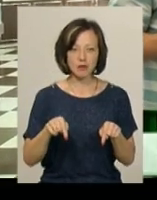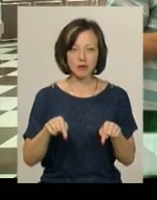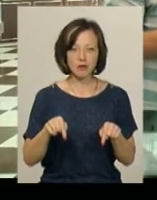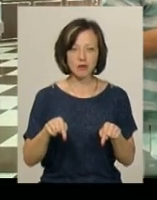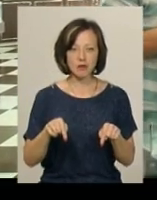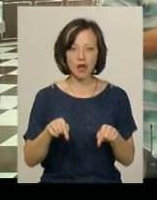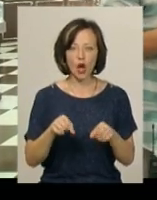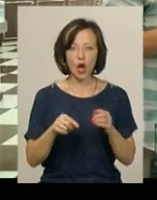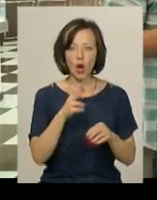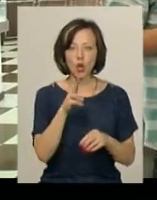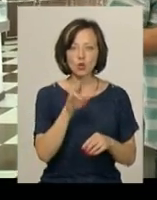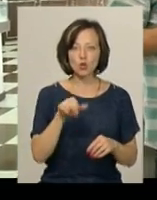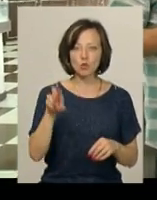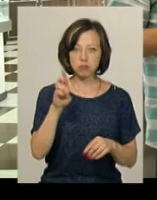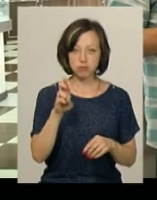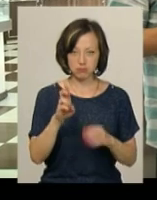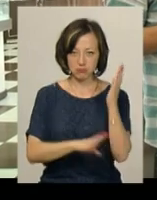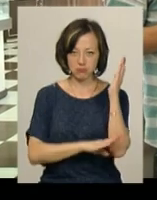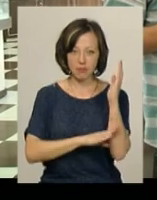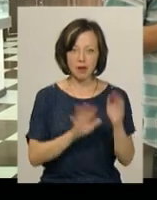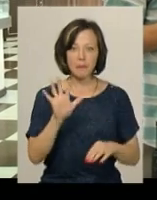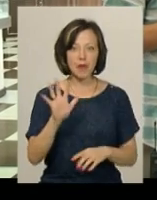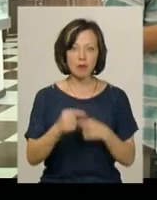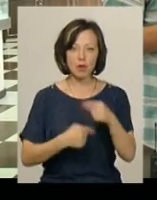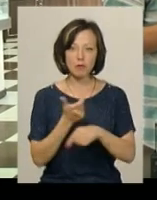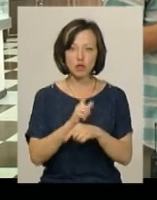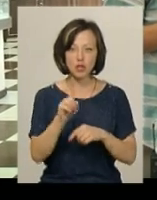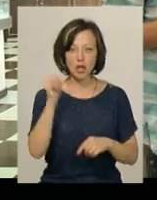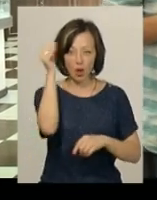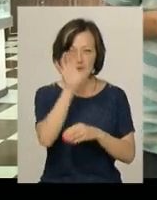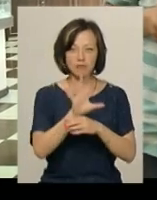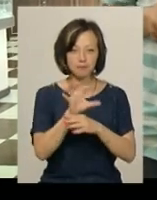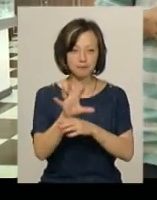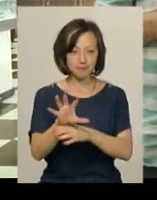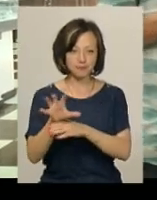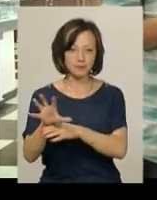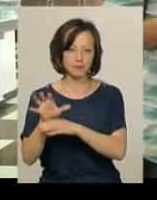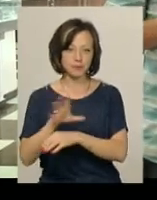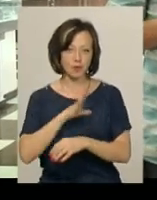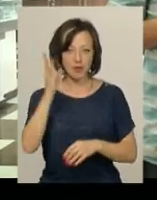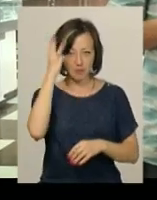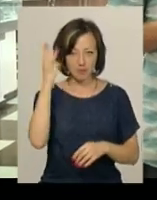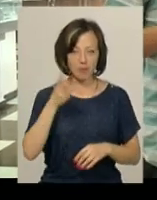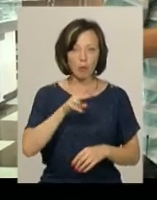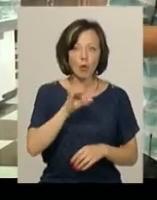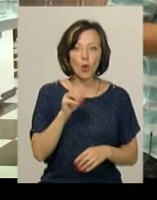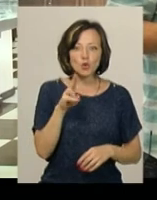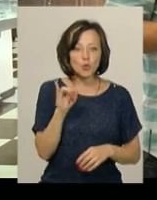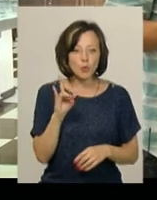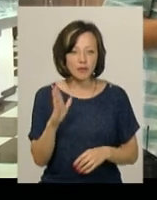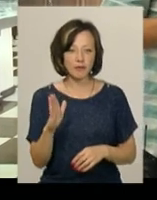Варений дуб. 5 поколінь, більше 100 років, нею знімали проскурівчани. І от